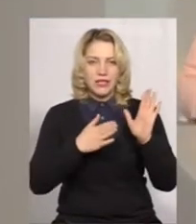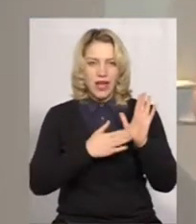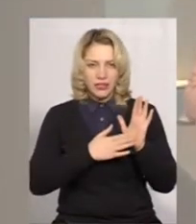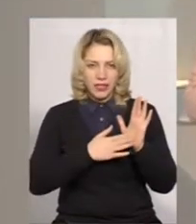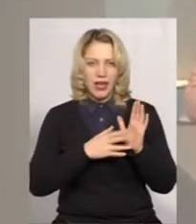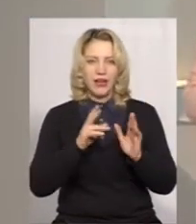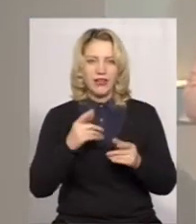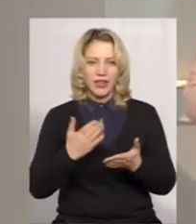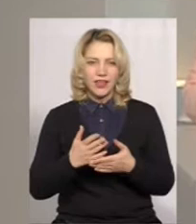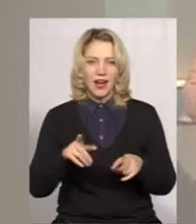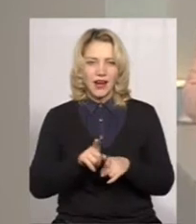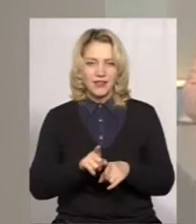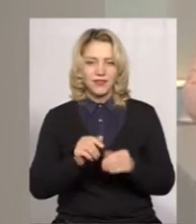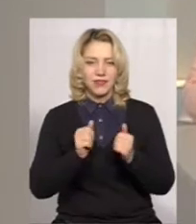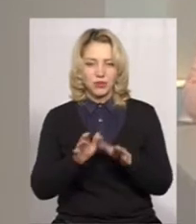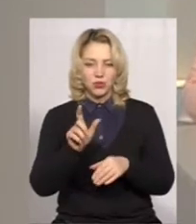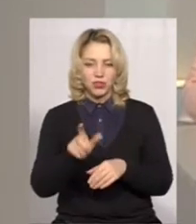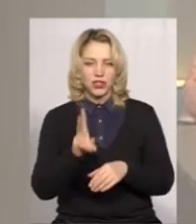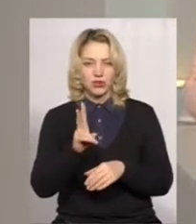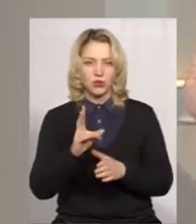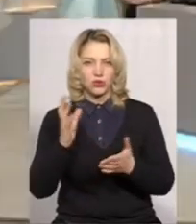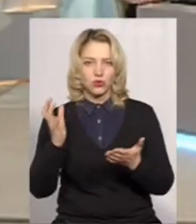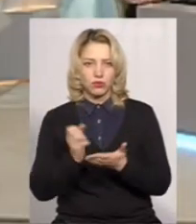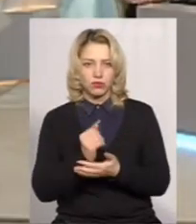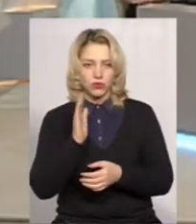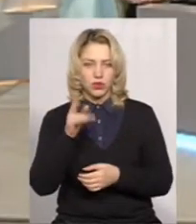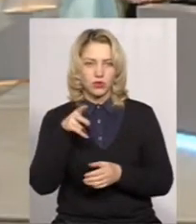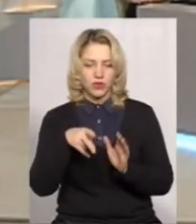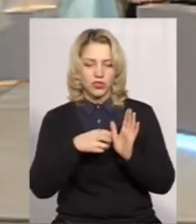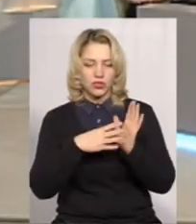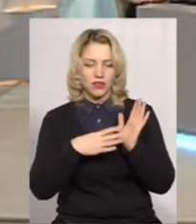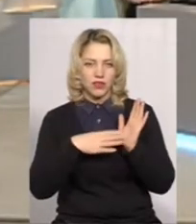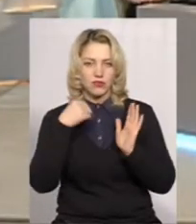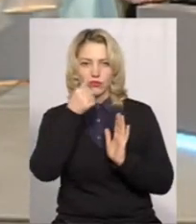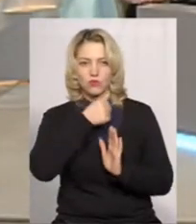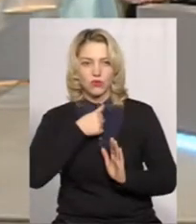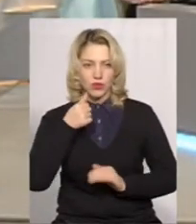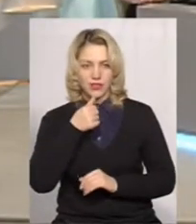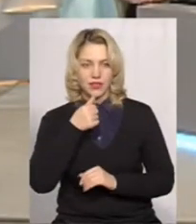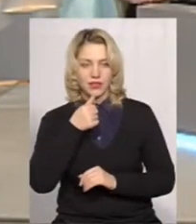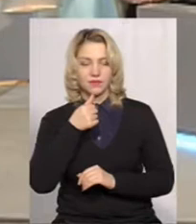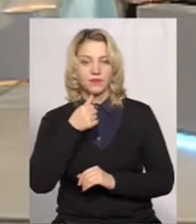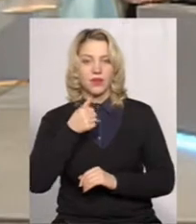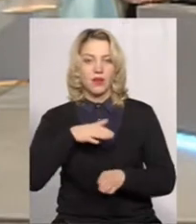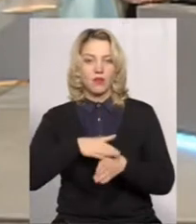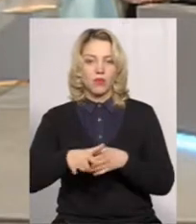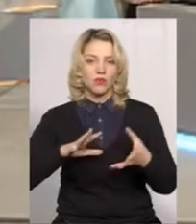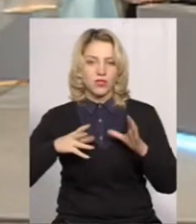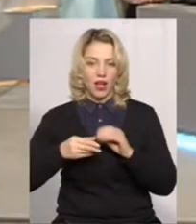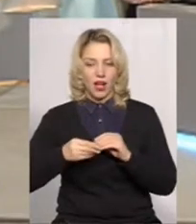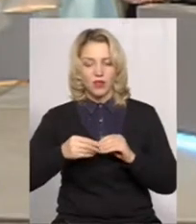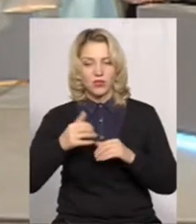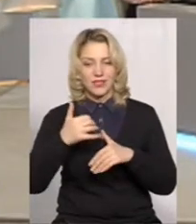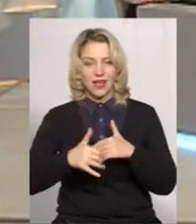є така випускник, який здобуде у 2019 році повну загальну